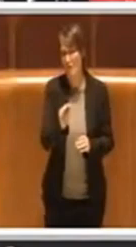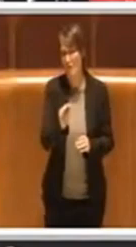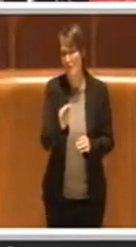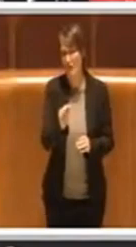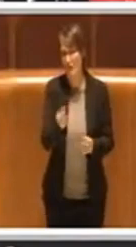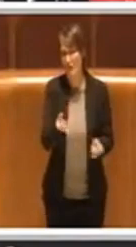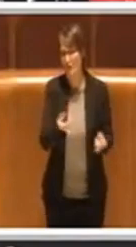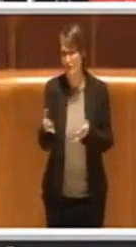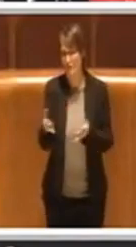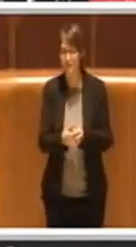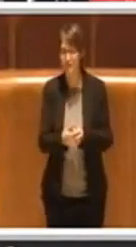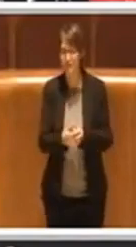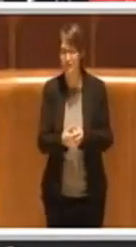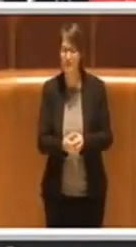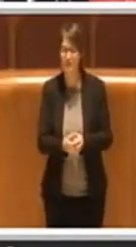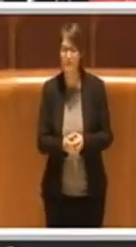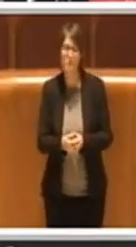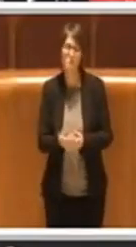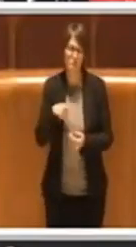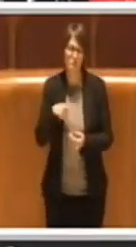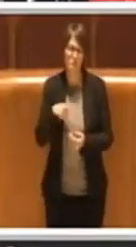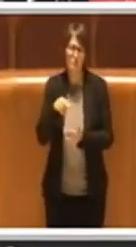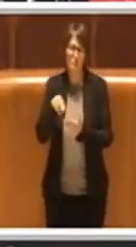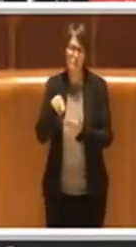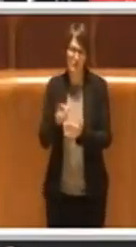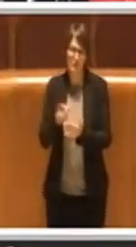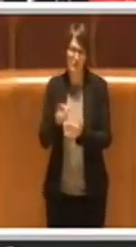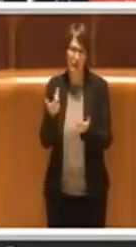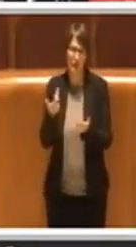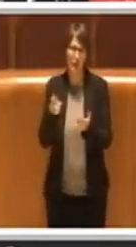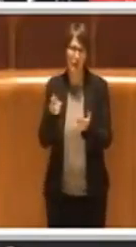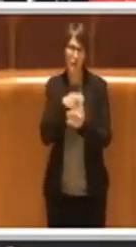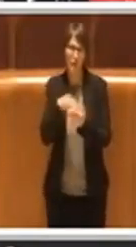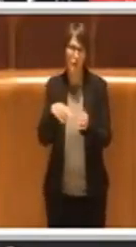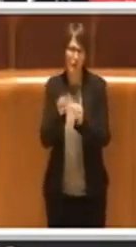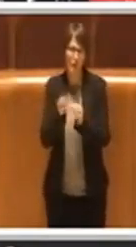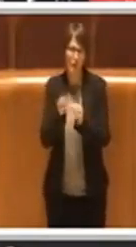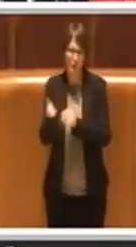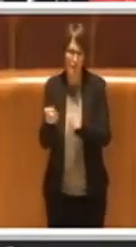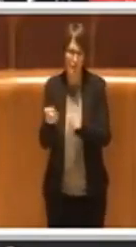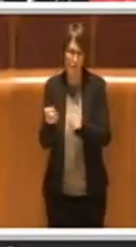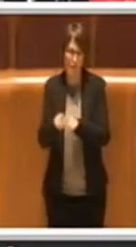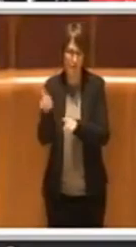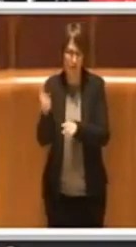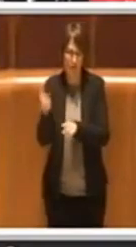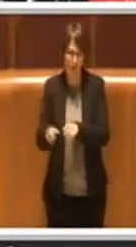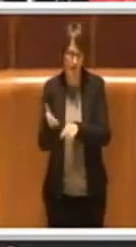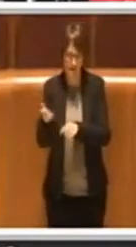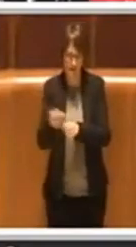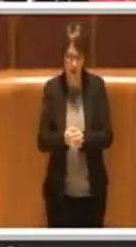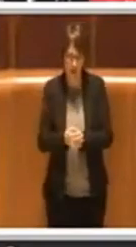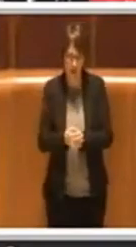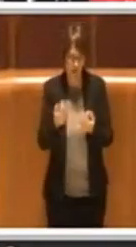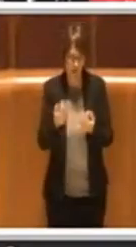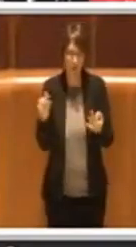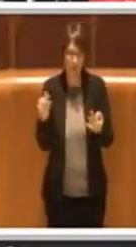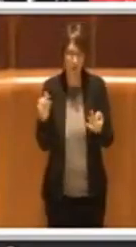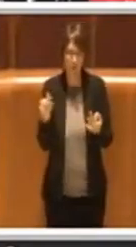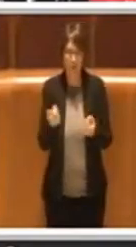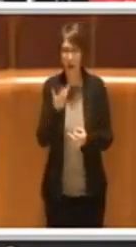appunto votiamo e quindi in un certo modo votiamo favorevolmente all'ulteriore iniziativa che viene proposta nell'atto, quindi intitolare